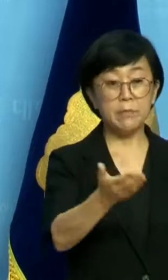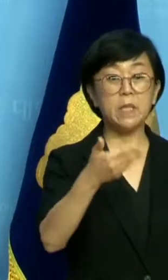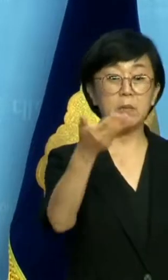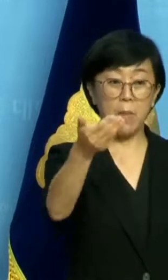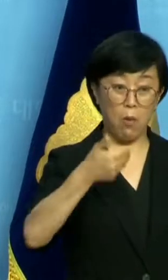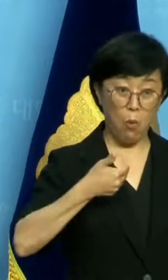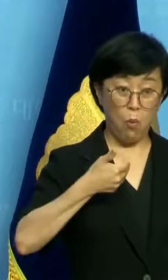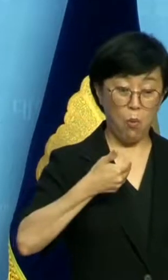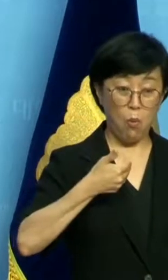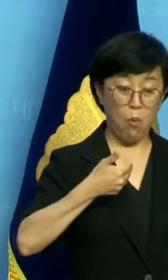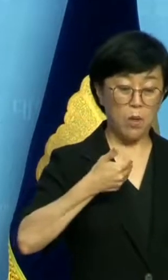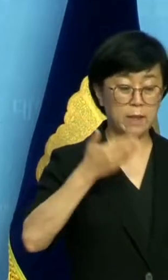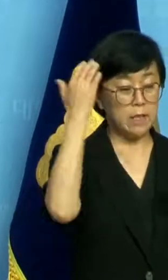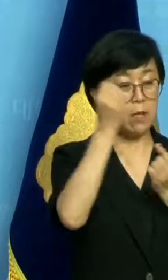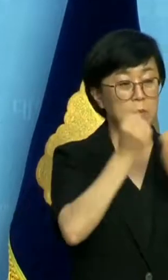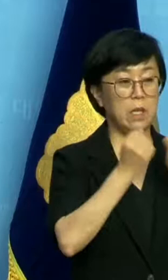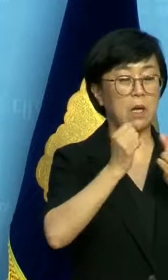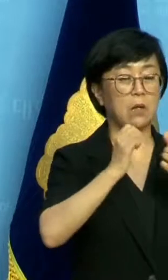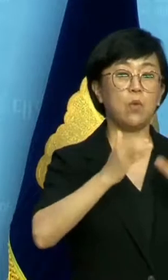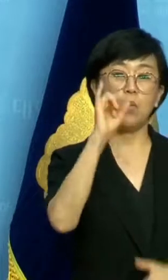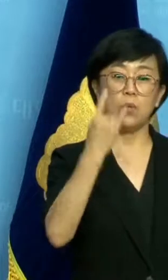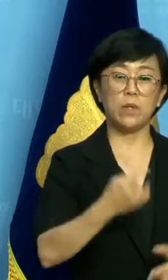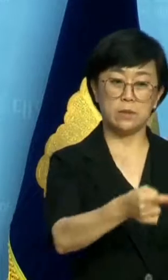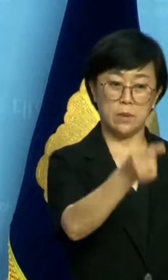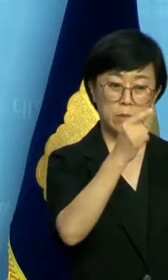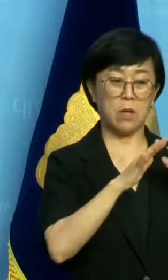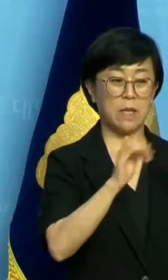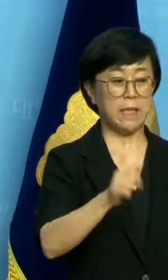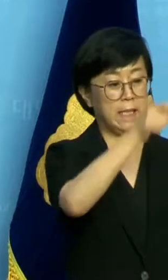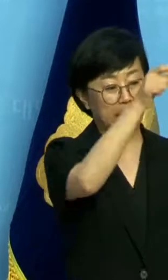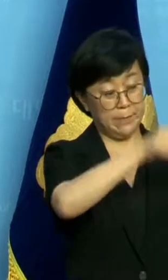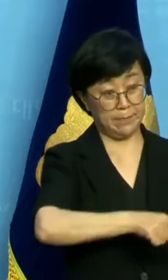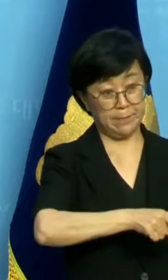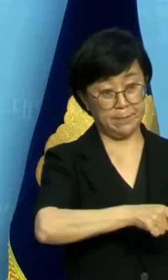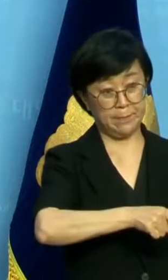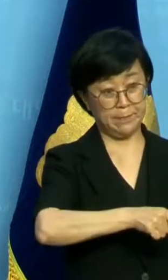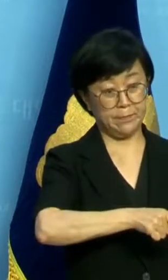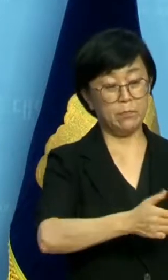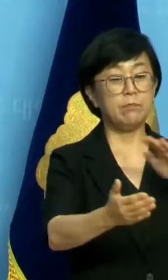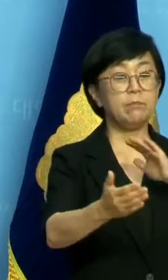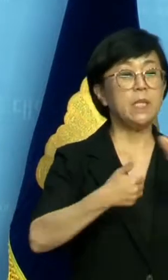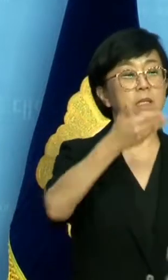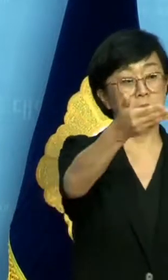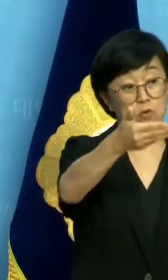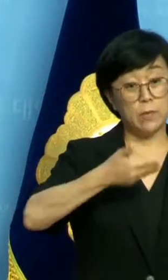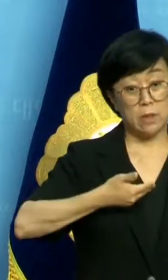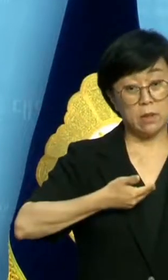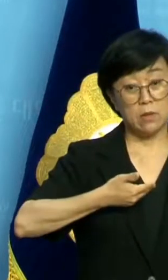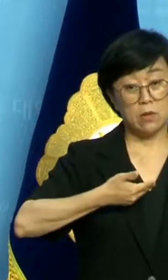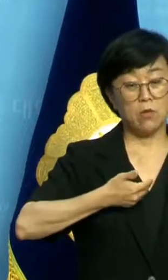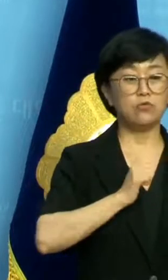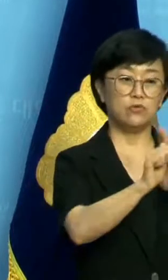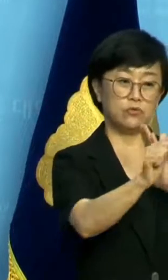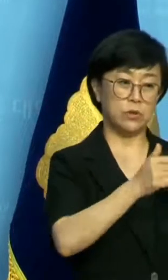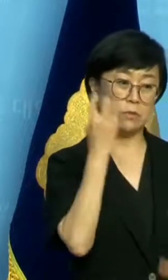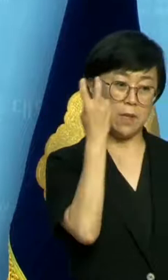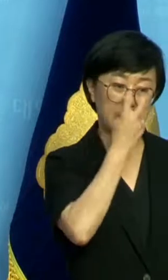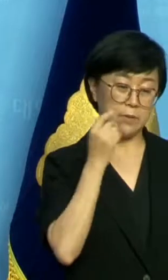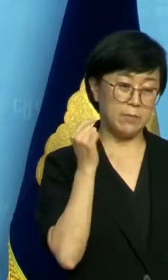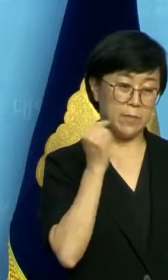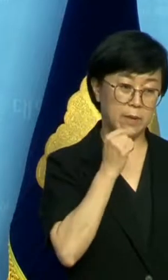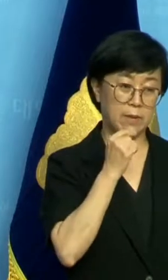세미나 토론회 등에 참석하는 인원의 명단을 사전에 제출하여 출입관리에